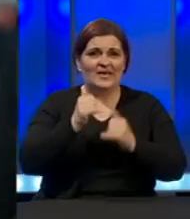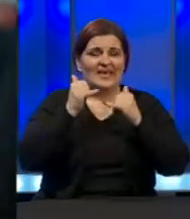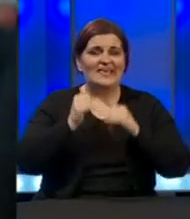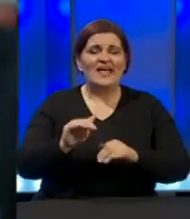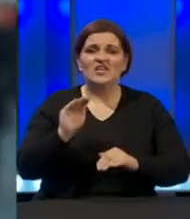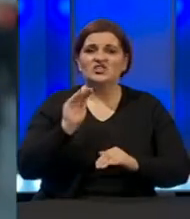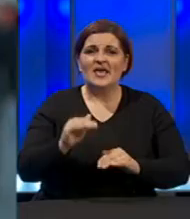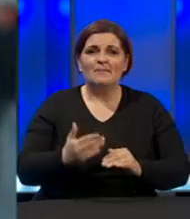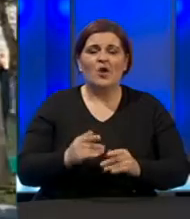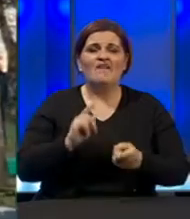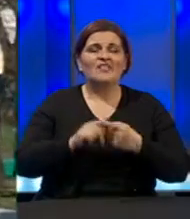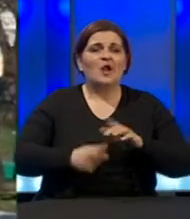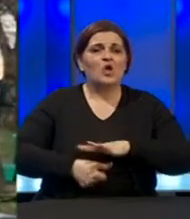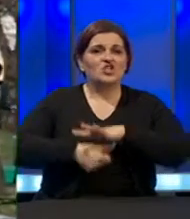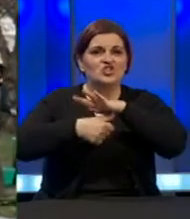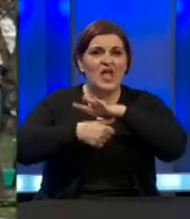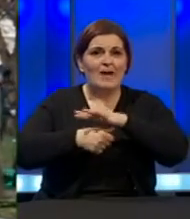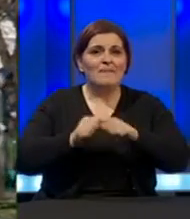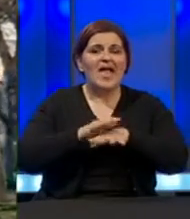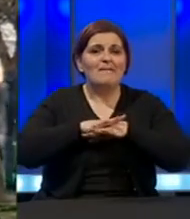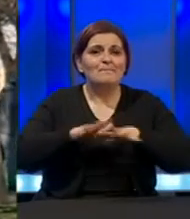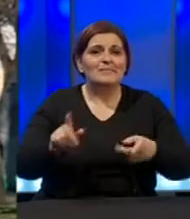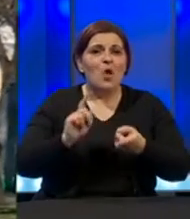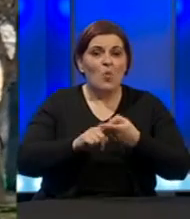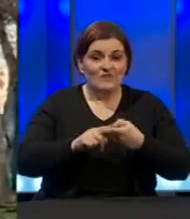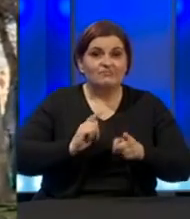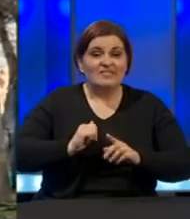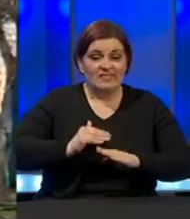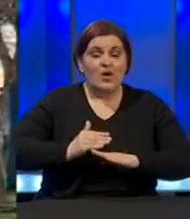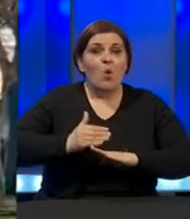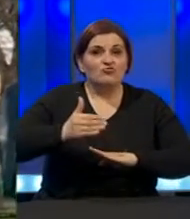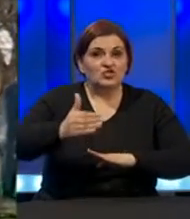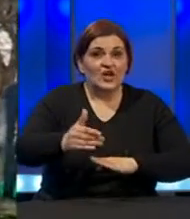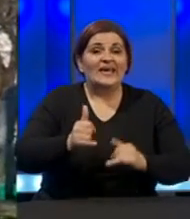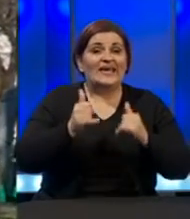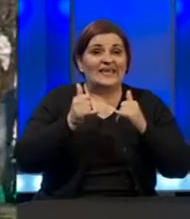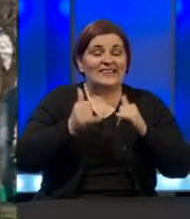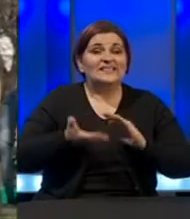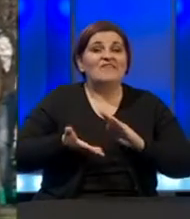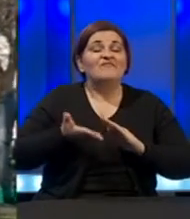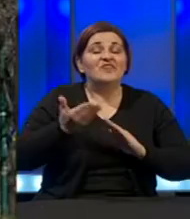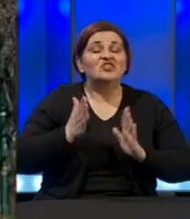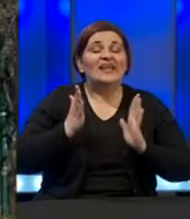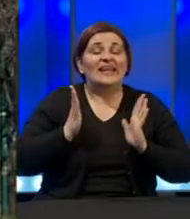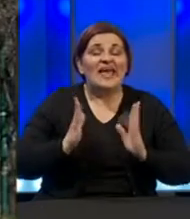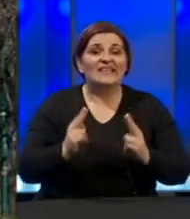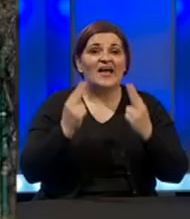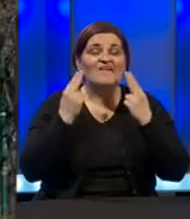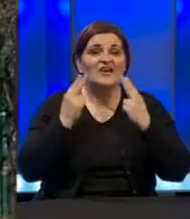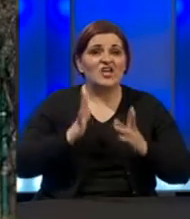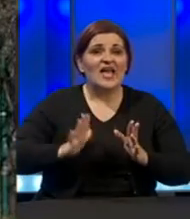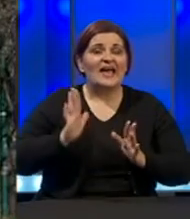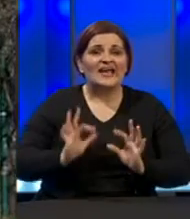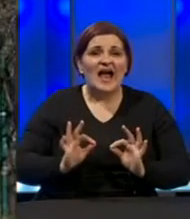poruke sa federalnog štaba da epidemija u federaciji tek predstoji i da je sada više nego ikada važno da se